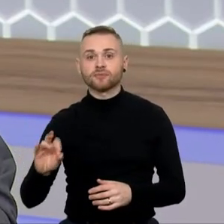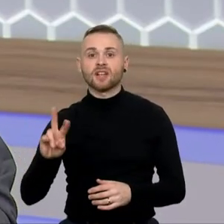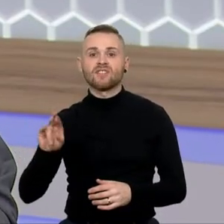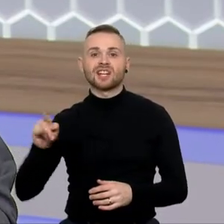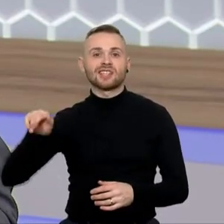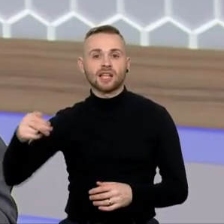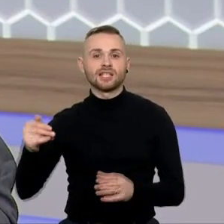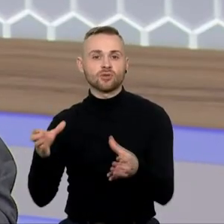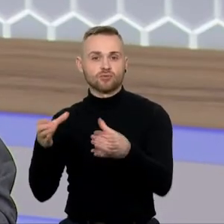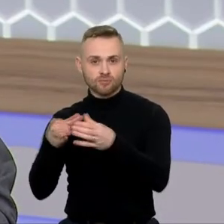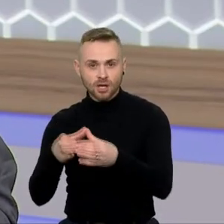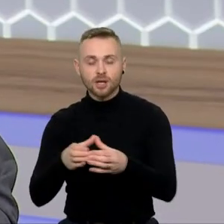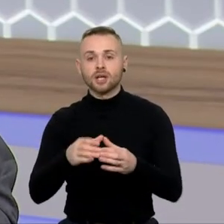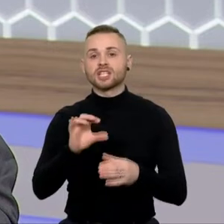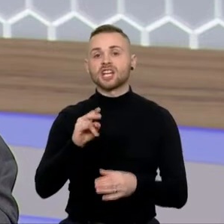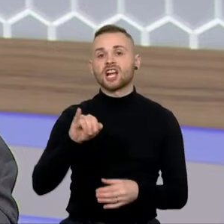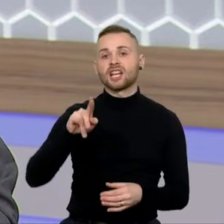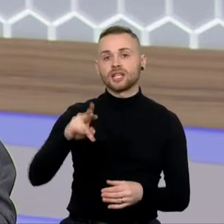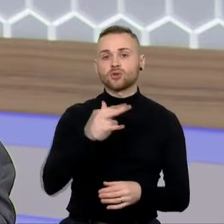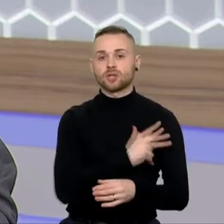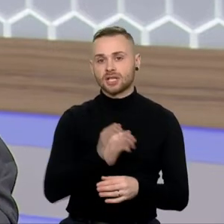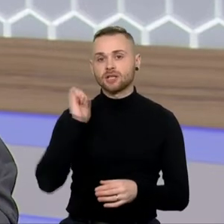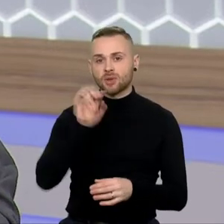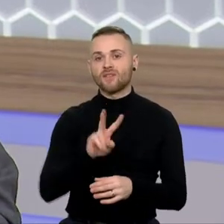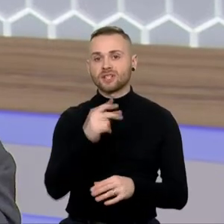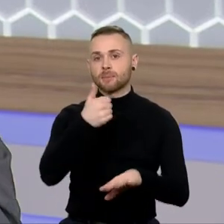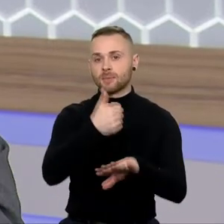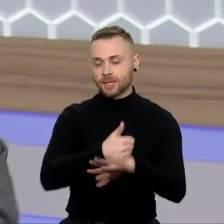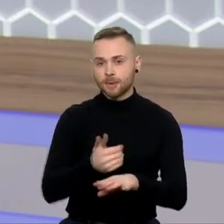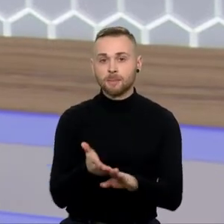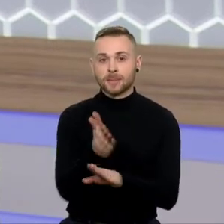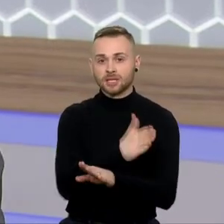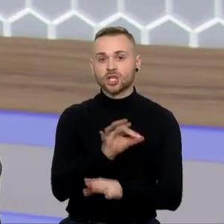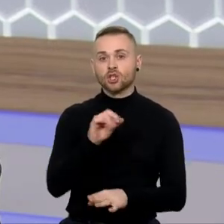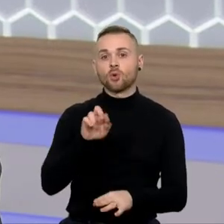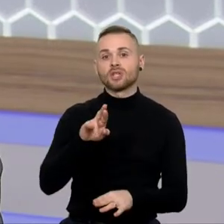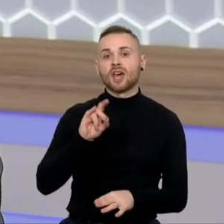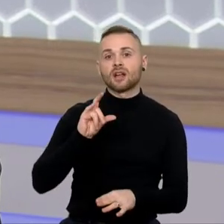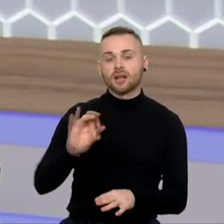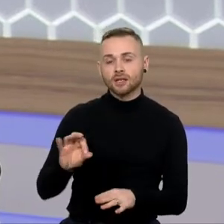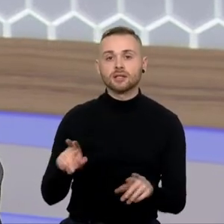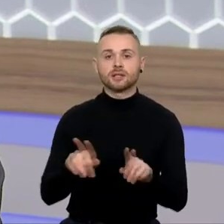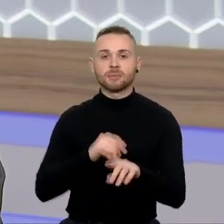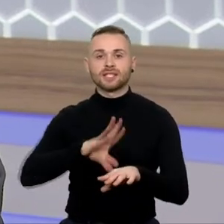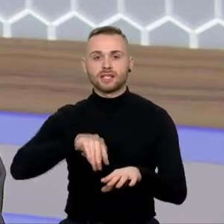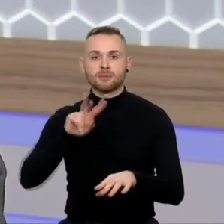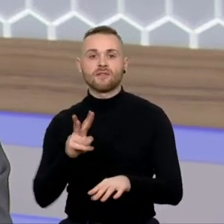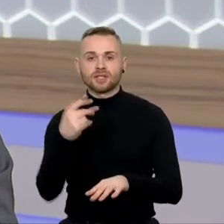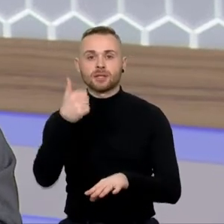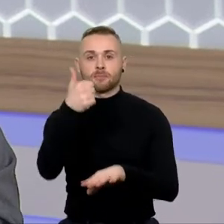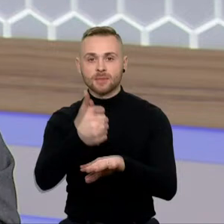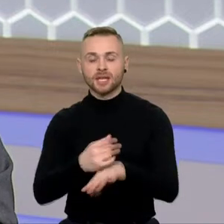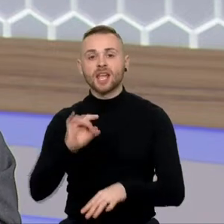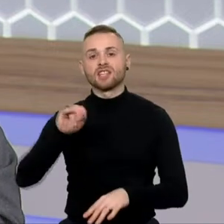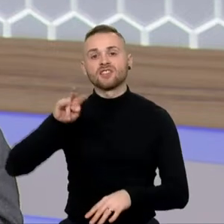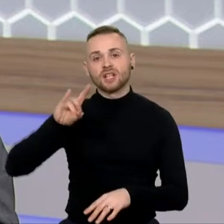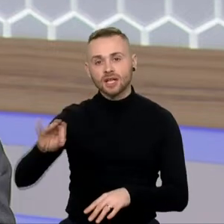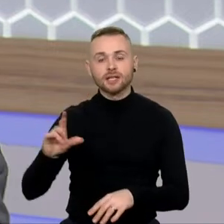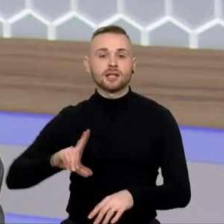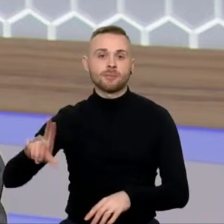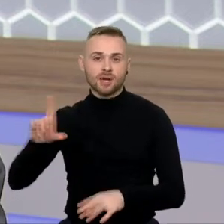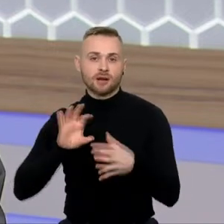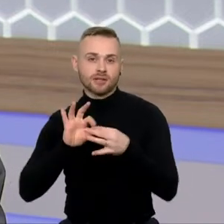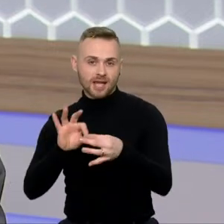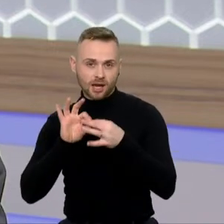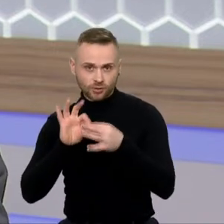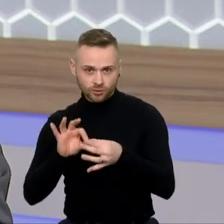Lietuvos, Dovilė Šakalienė, socialdemokratų vicepirmininkė, prieš tai Paulius Saudargas, Seimo vicepirmininkas Eugenius Gentvilas, liberalų sąjūdžio